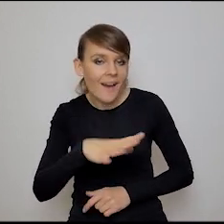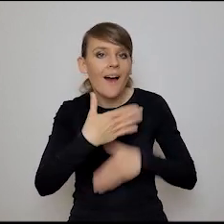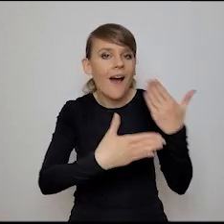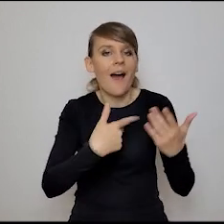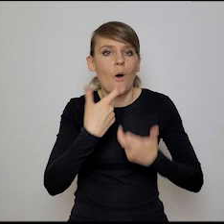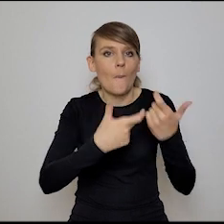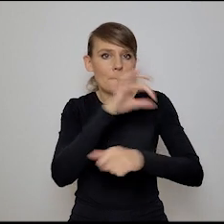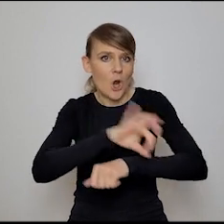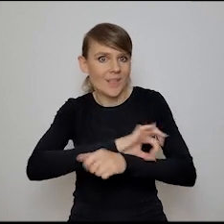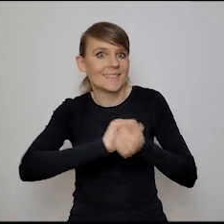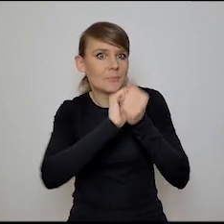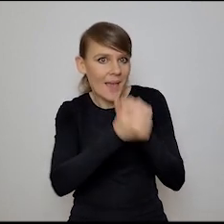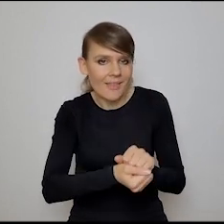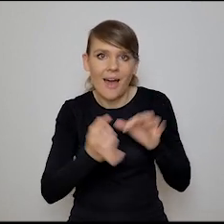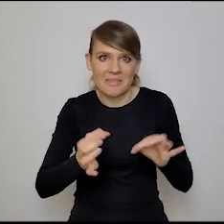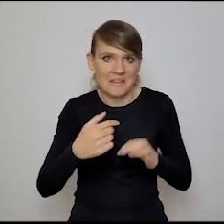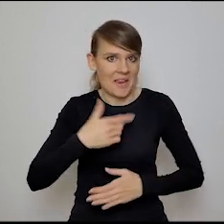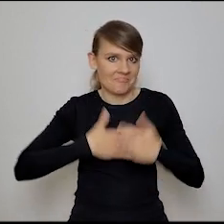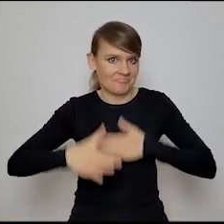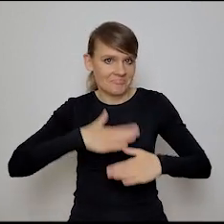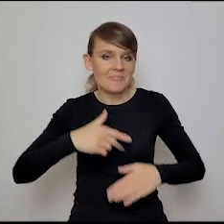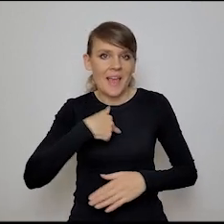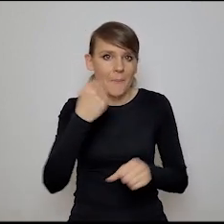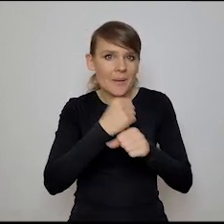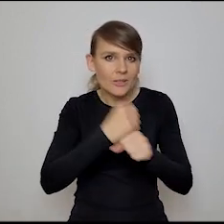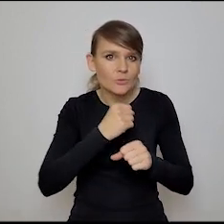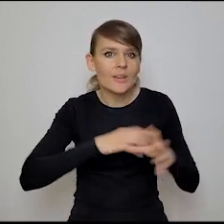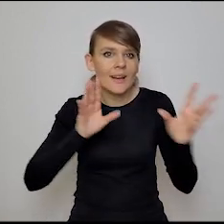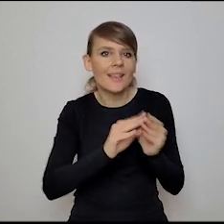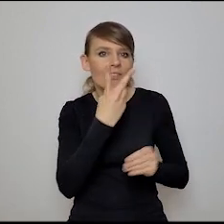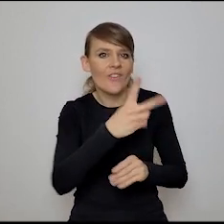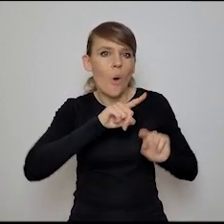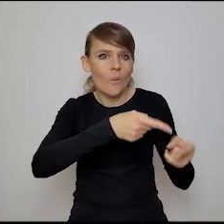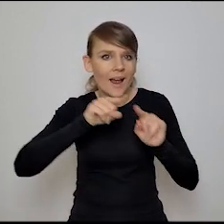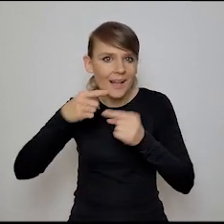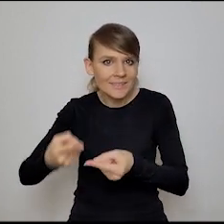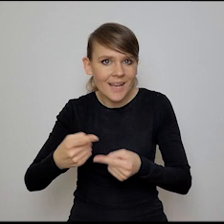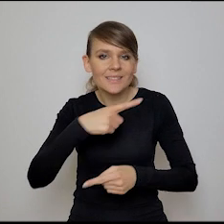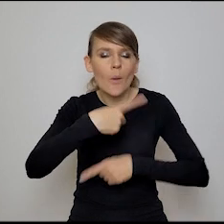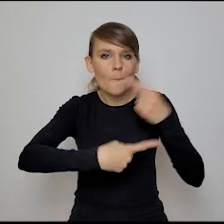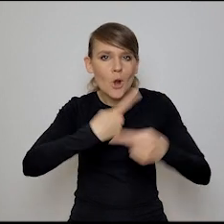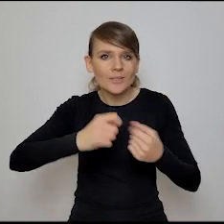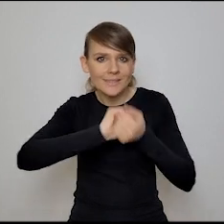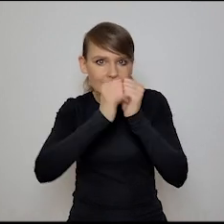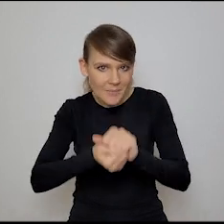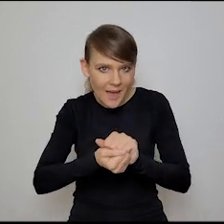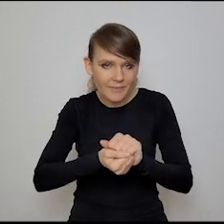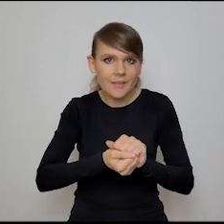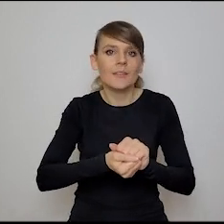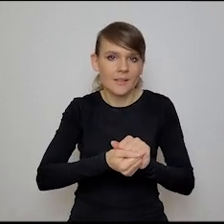zmiany. I teraz mam wielką satysfakcję pracować, powiedzmy, z dwoma organizacjami właśnie w procesach zmiany,